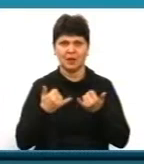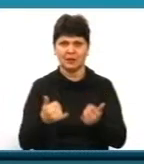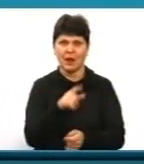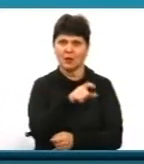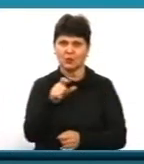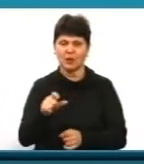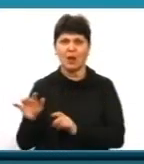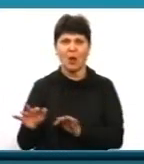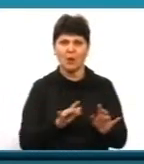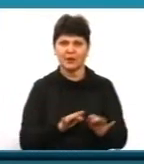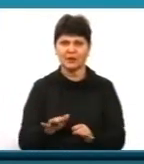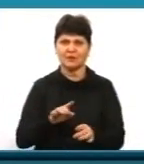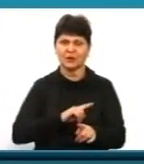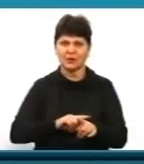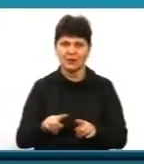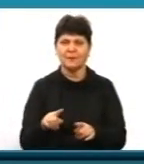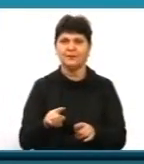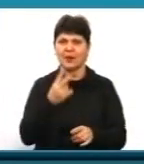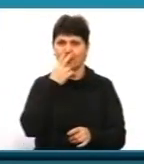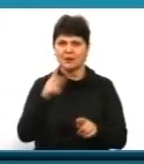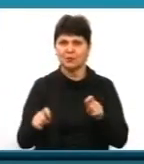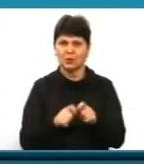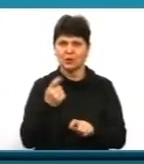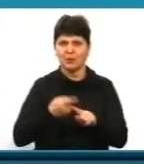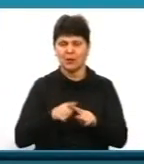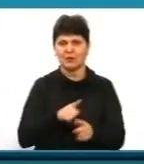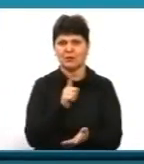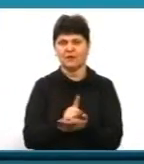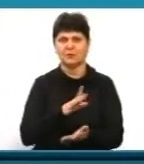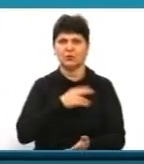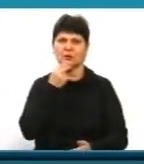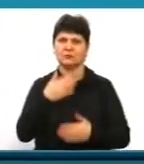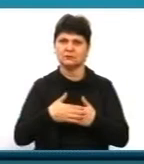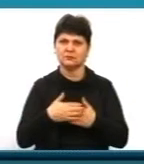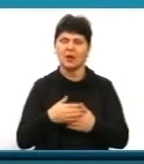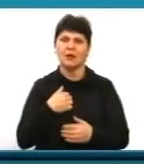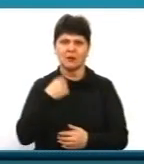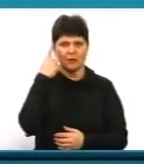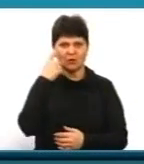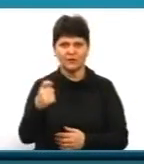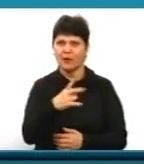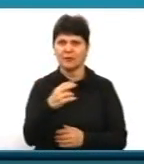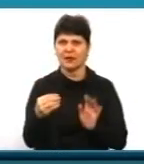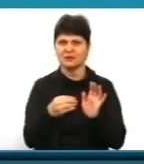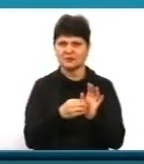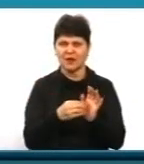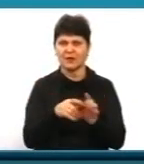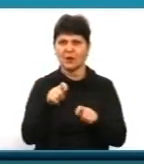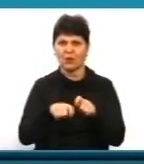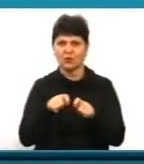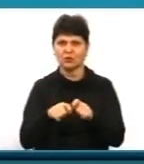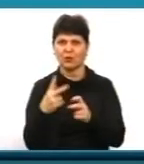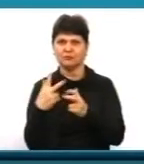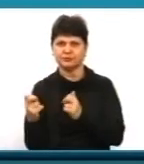оперативно. І якщо бачимо порушення, за це має бути відповідальність. Але я наголошую, не ставити засоби контролю в кущах,